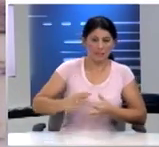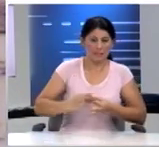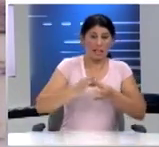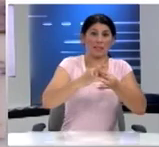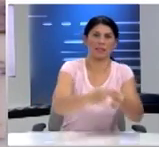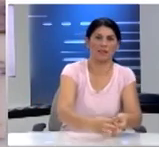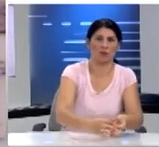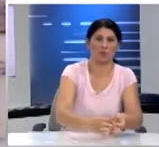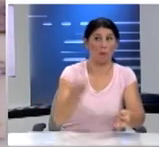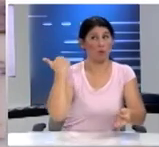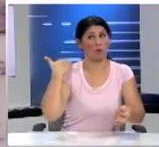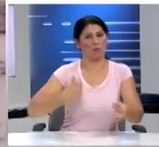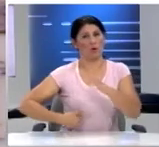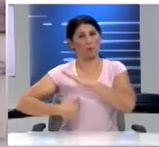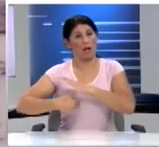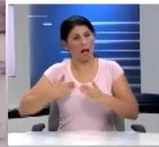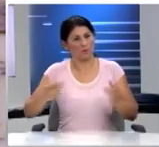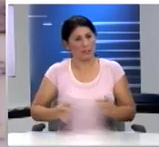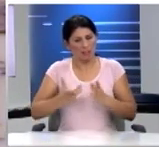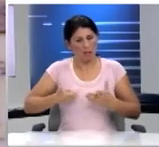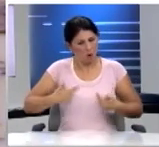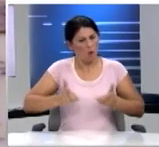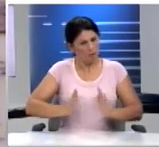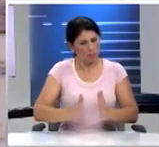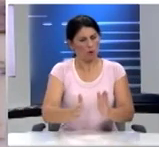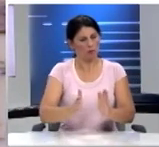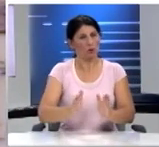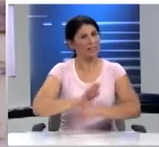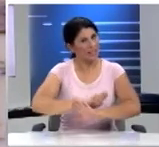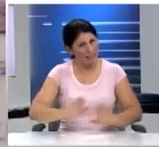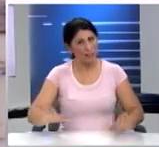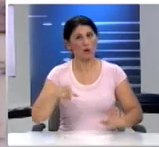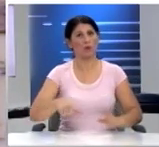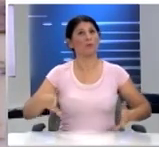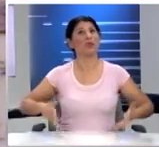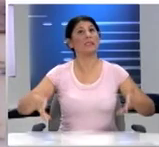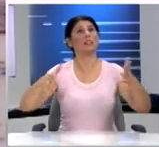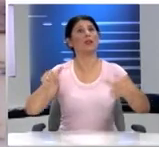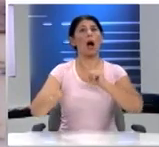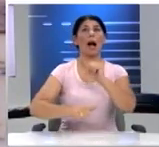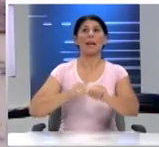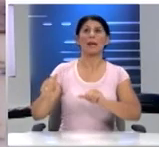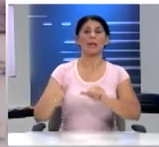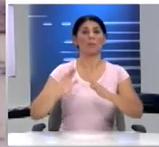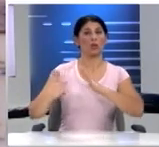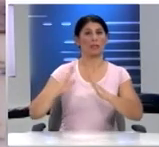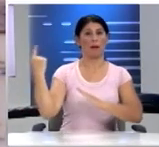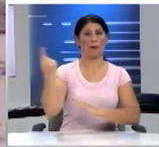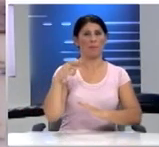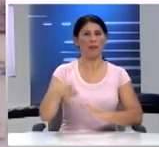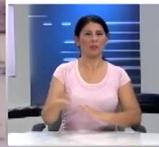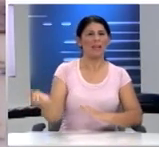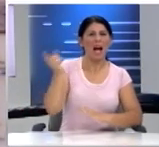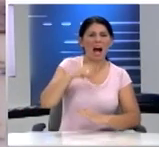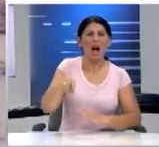Θα έχω την τύχη αυτό να το προχωρήσω και να το ολοκληρώσω Αυτό είναι μια άλλη μορφή του